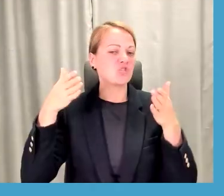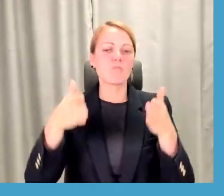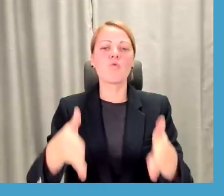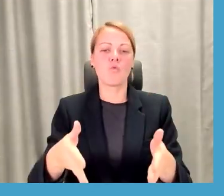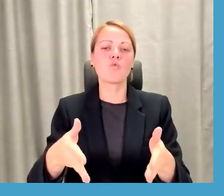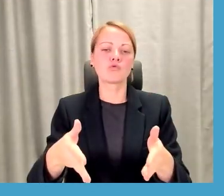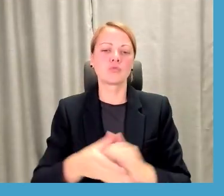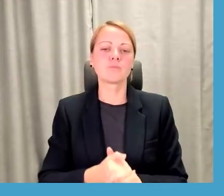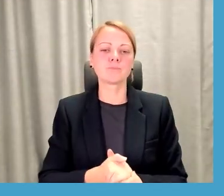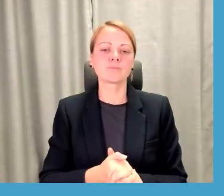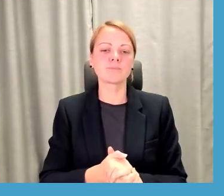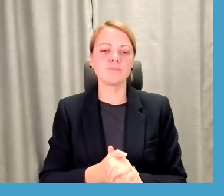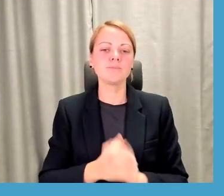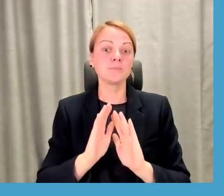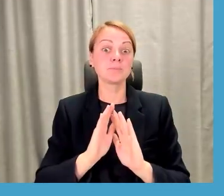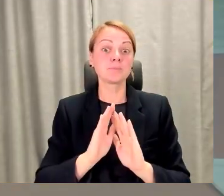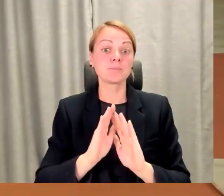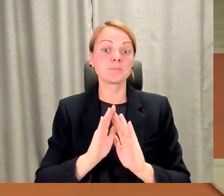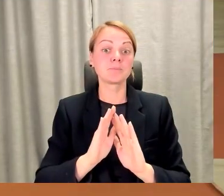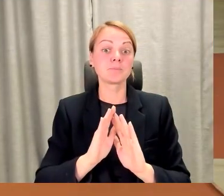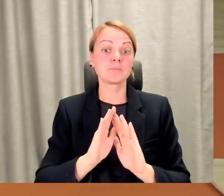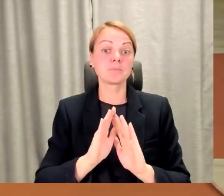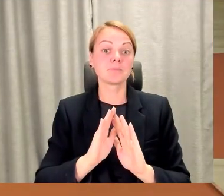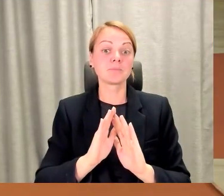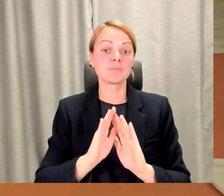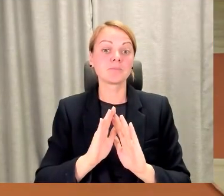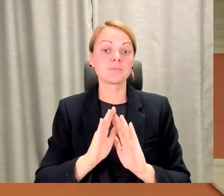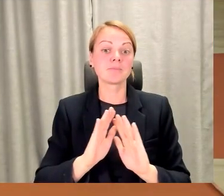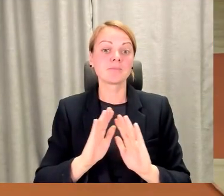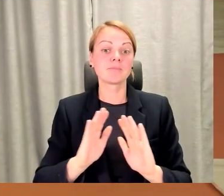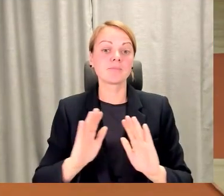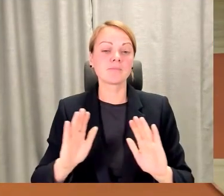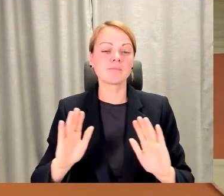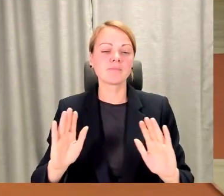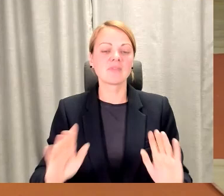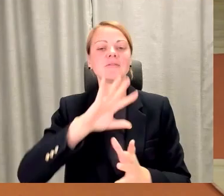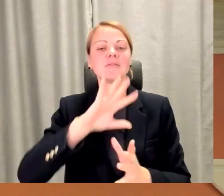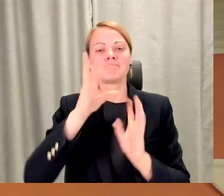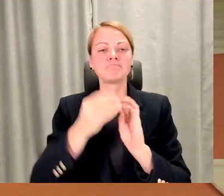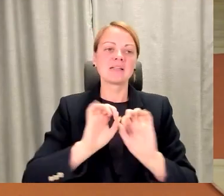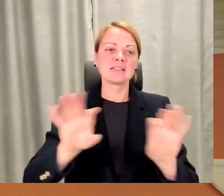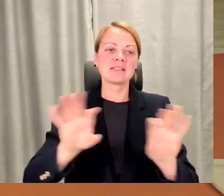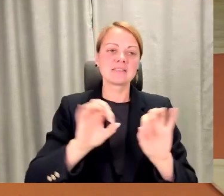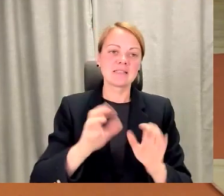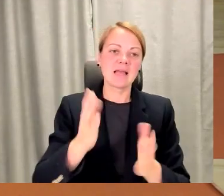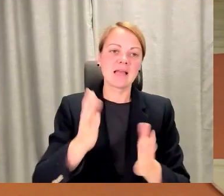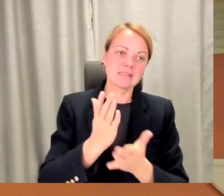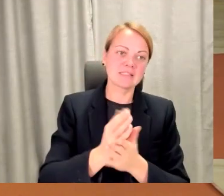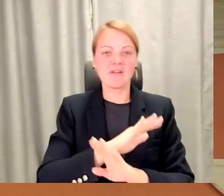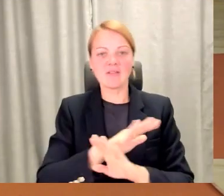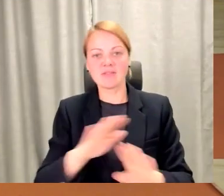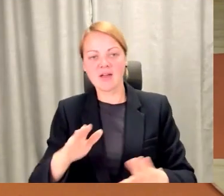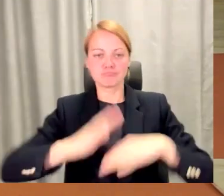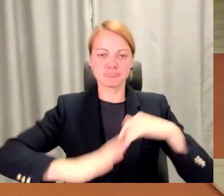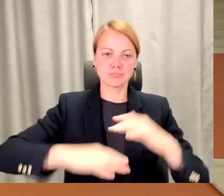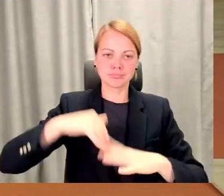Paldies. Visas aktīves. Jā, tas ir stāsts par to, vai nu esat vai nēsat jau absolūti pragmatiski. Linda, lūdzu. Man laikam